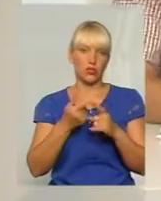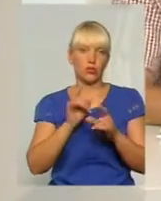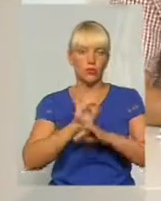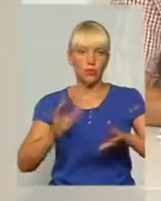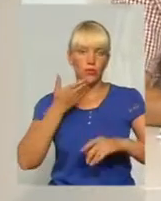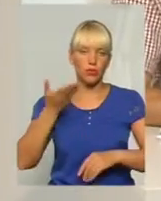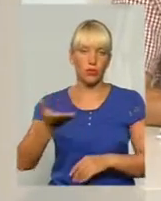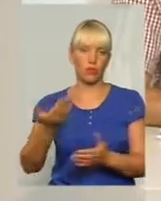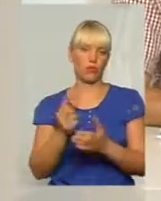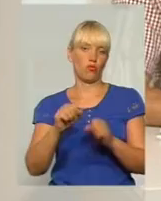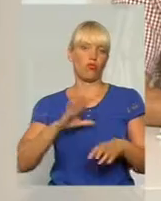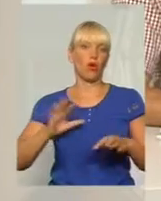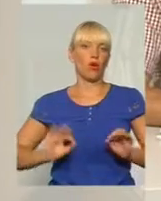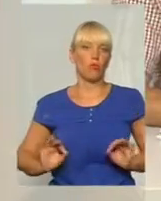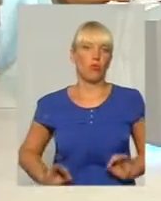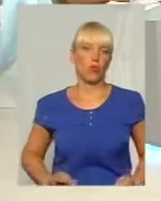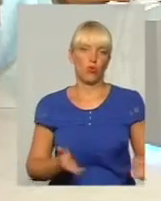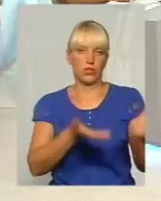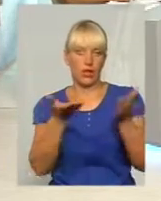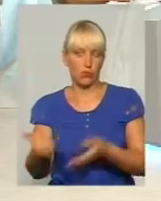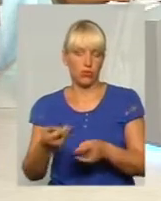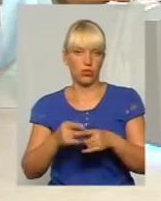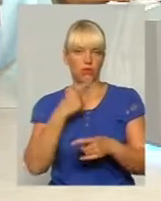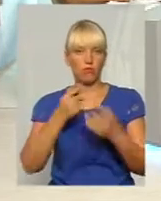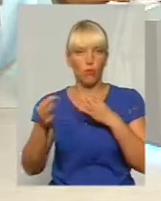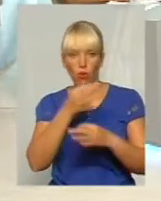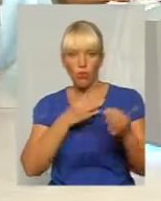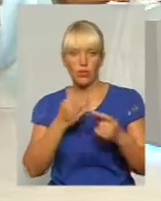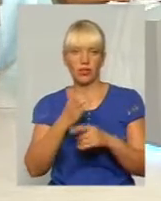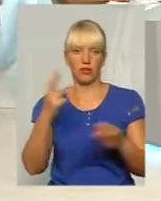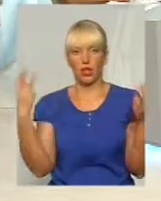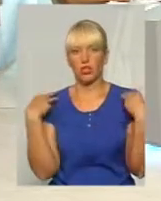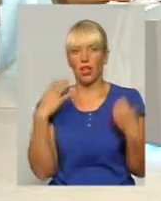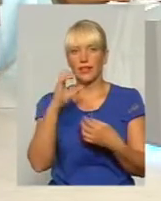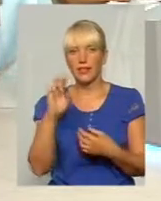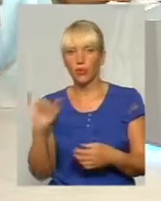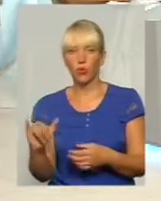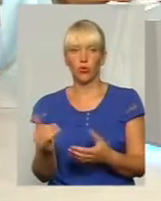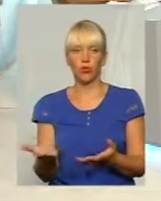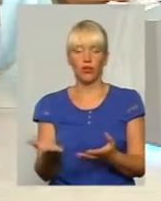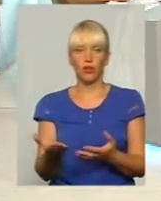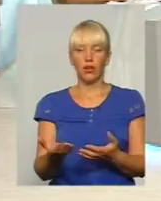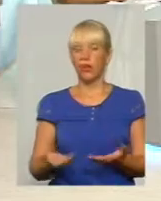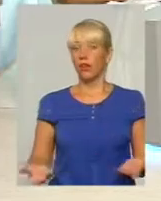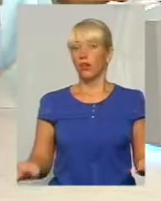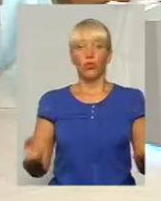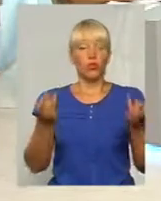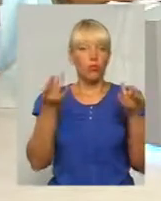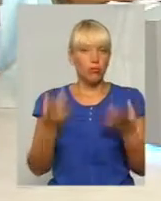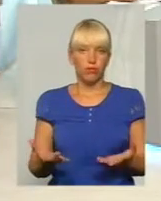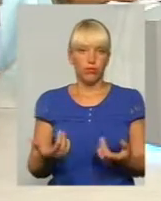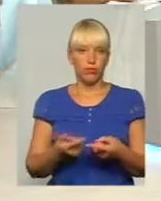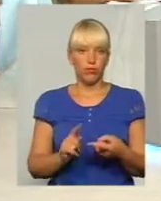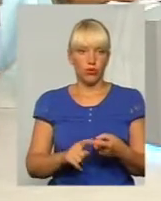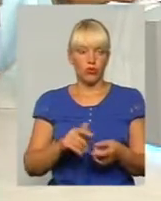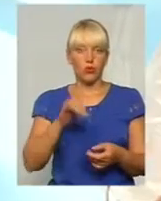прокурор області. тоді ходили дійсно всі керівники, начальники СБУ тоді. ну, словом, просто квітник, так би мовити,